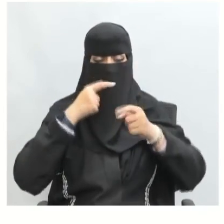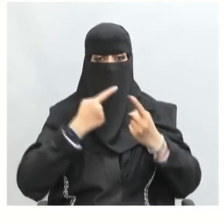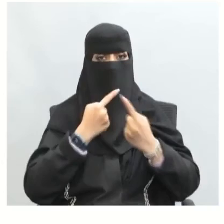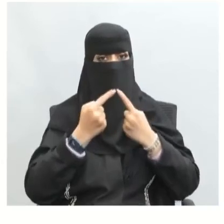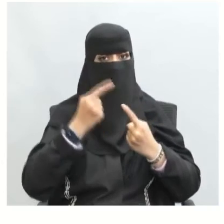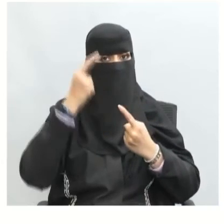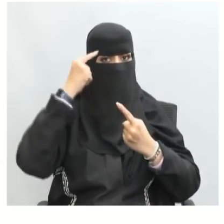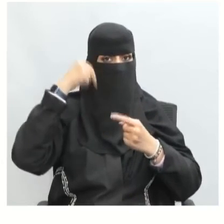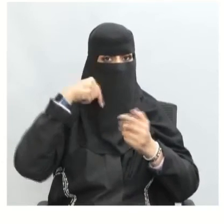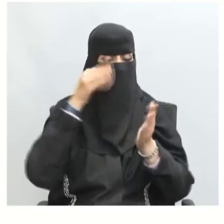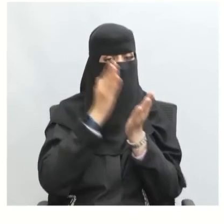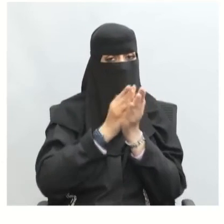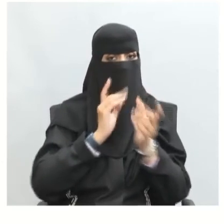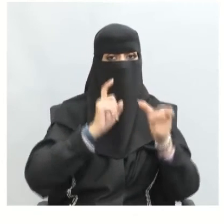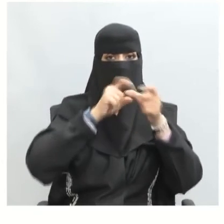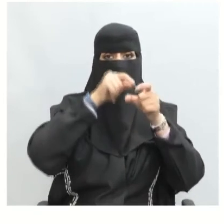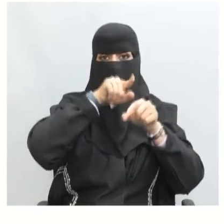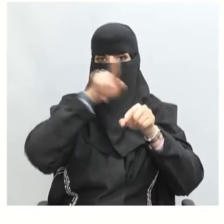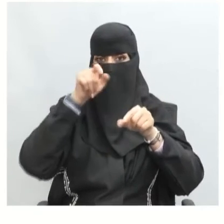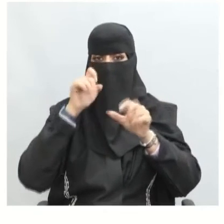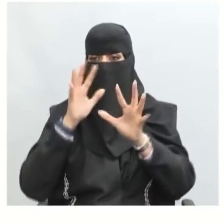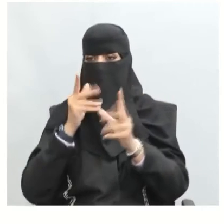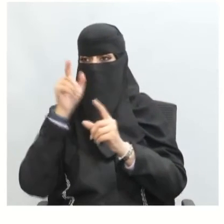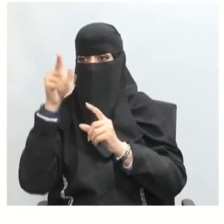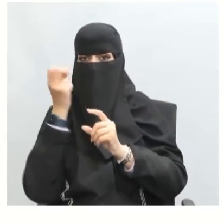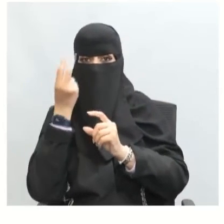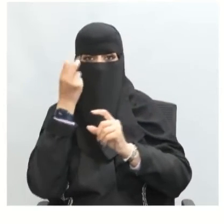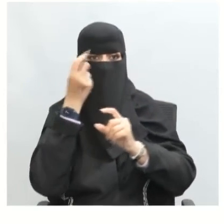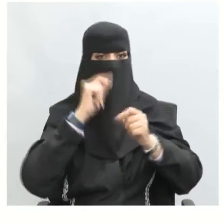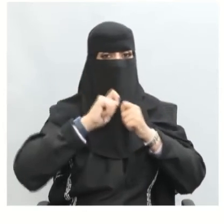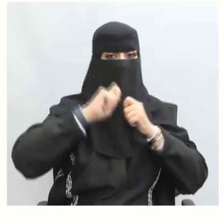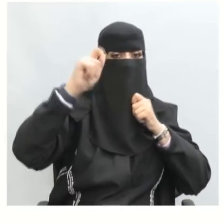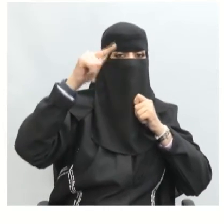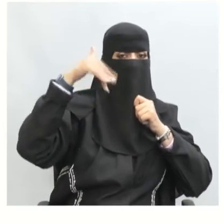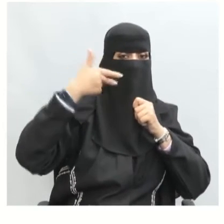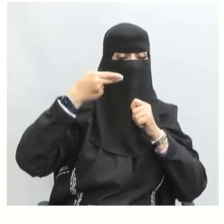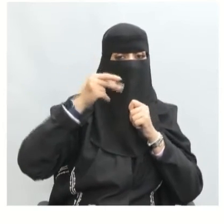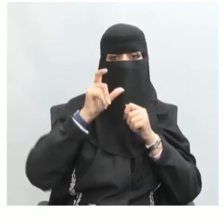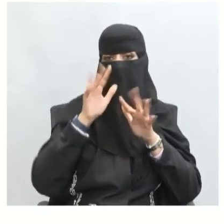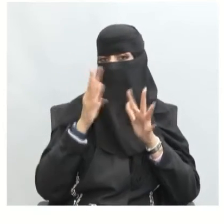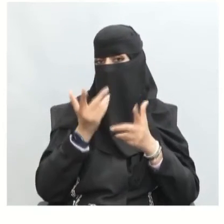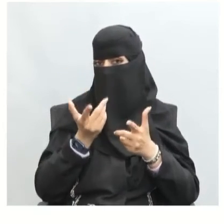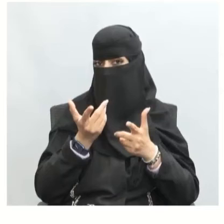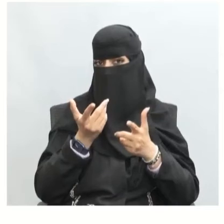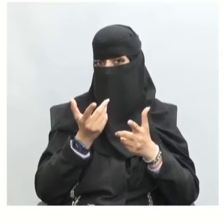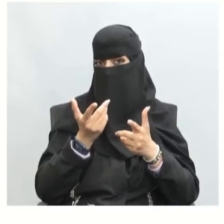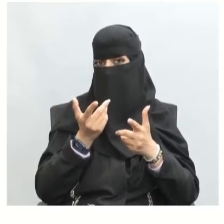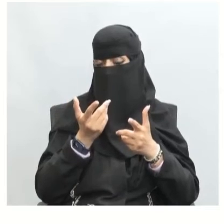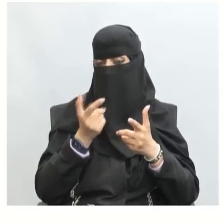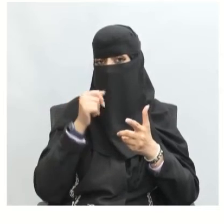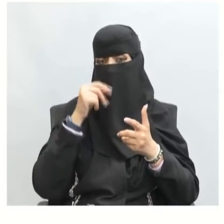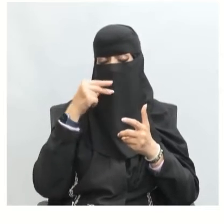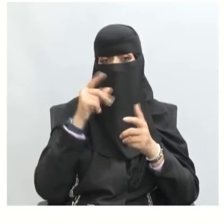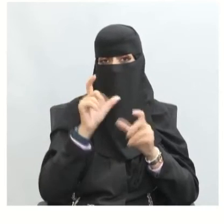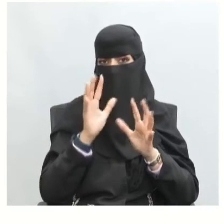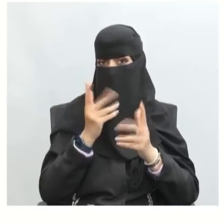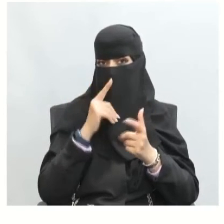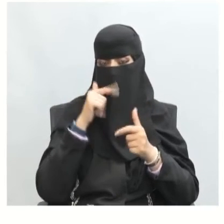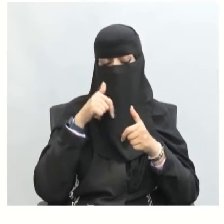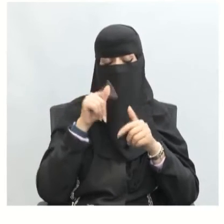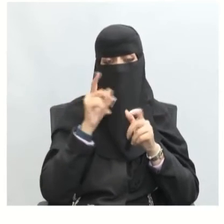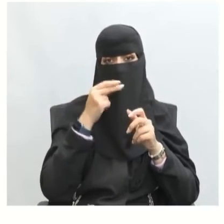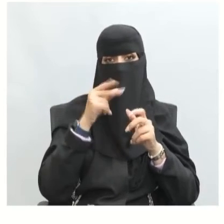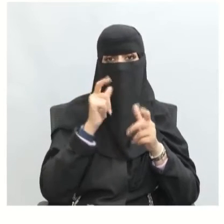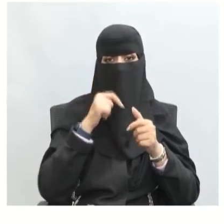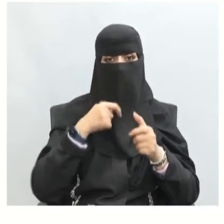والتوصل إليها ومعرفة الآراء المتعلقة بها بعيدا عن عن ماذا؟ أحسنتم بعيدا